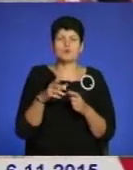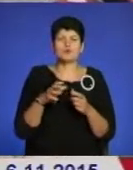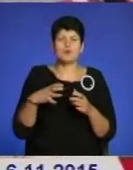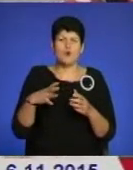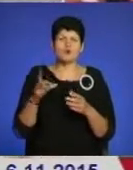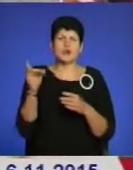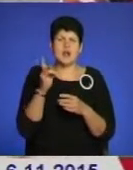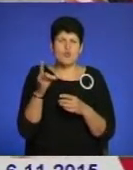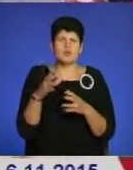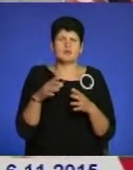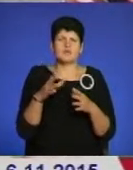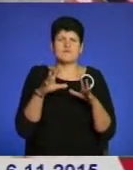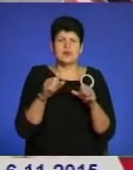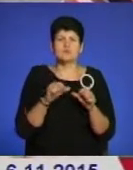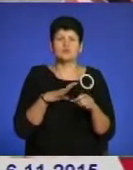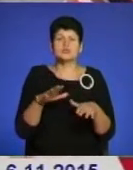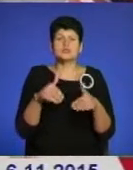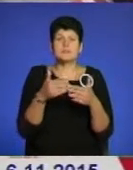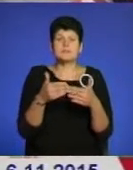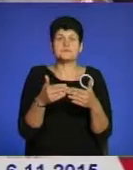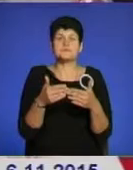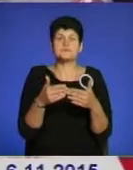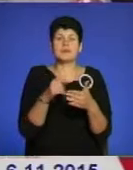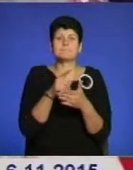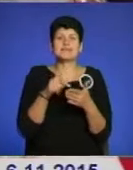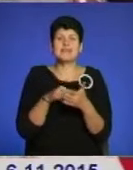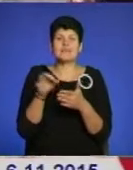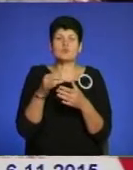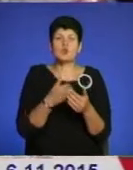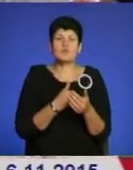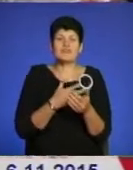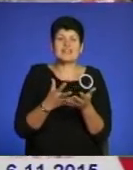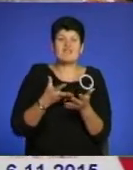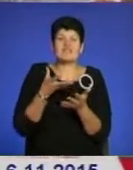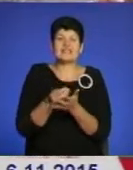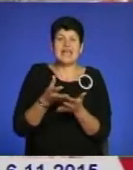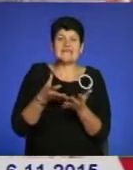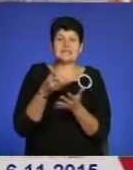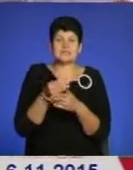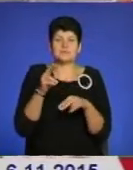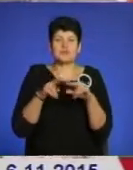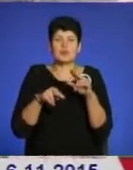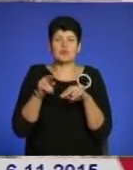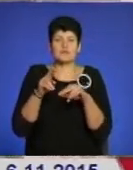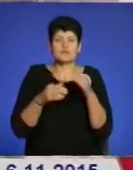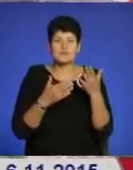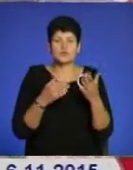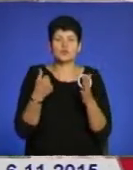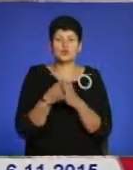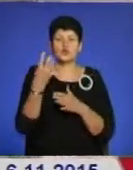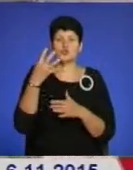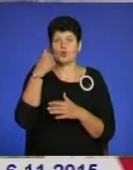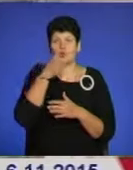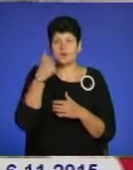влада. Було винесено питання про добровільні внески на будівництво меморіального комплексу. І ось до 40-річчя